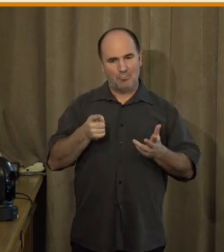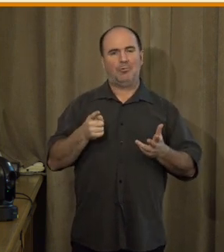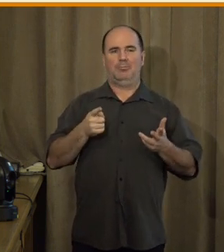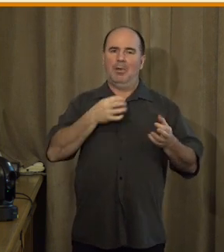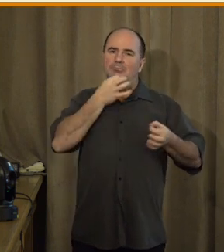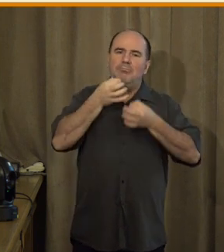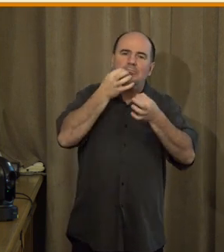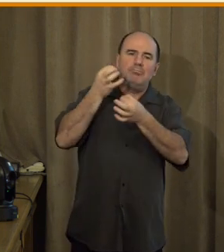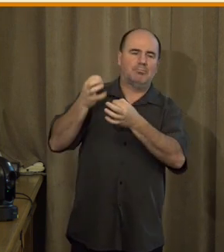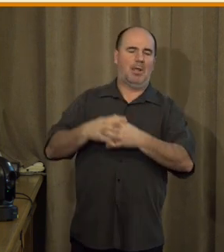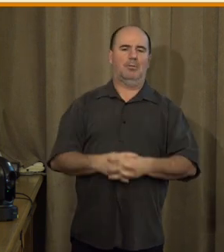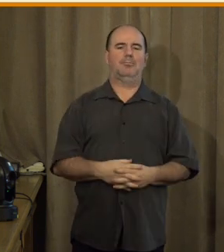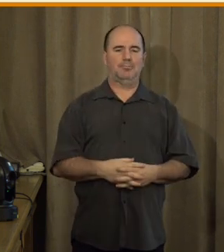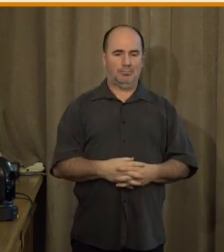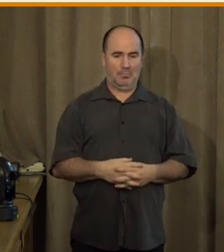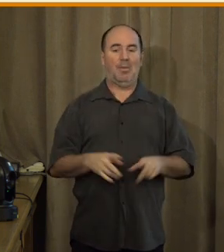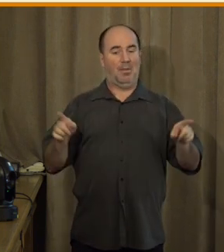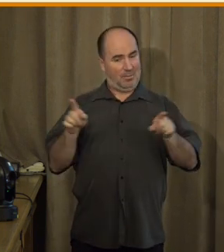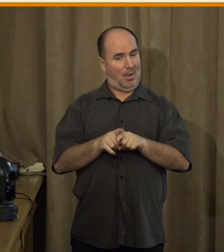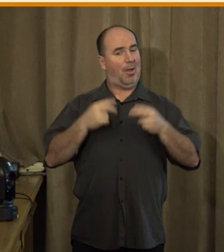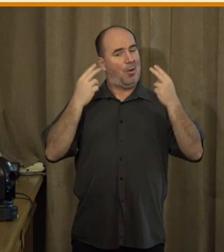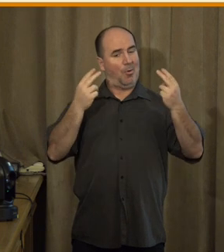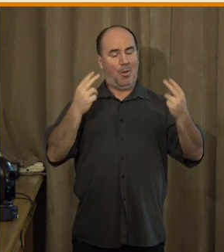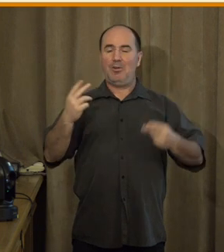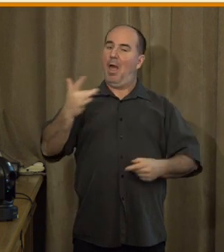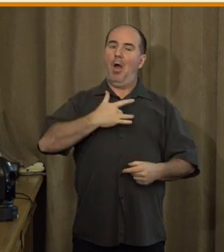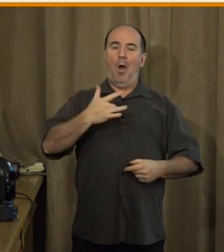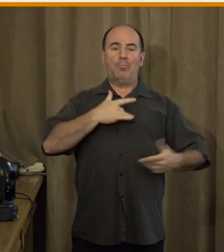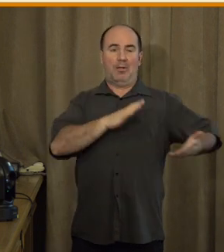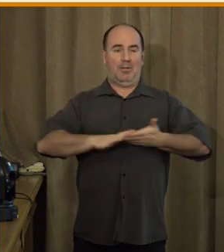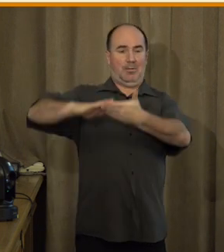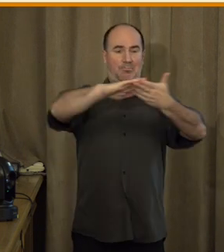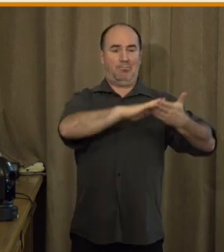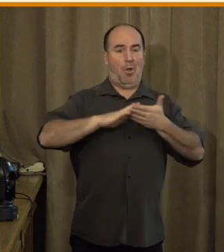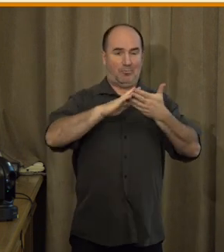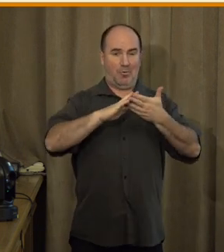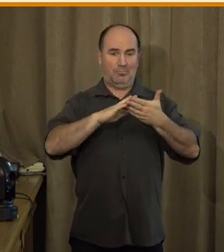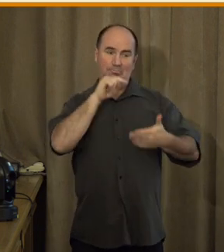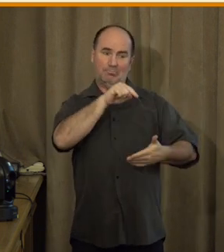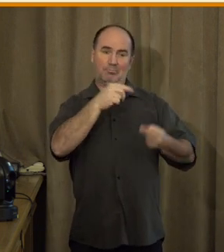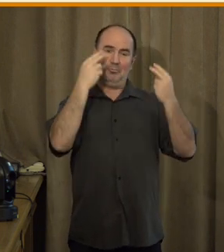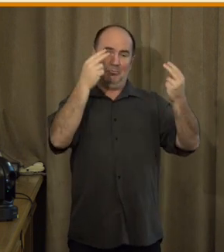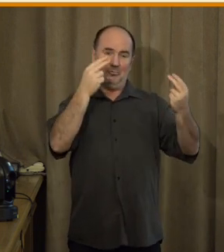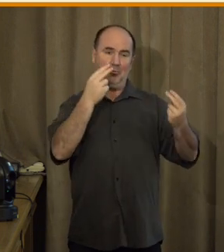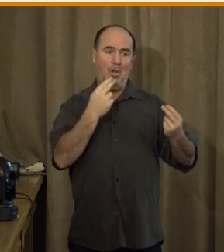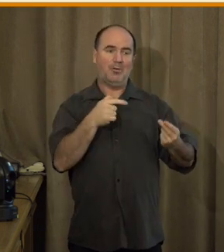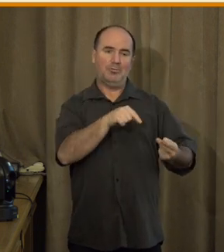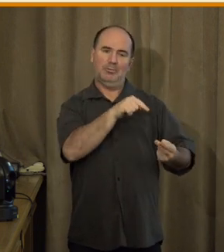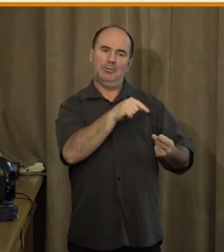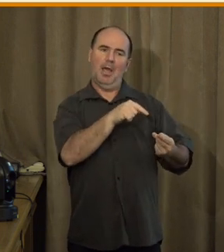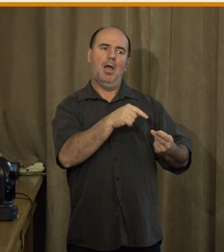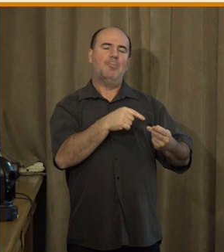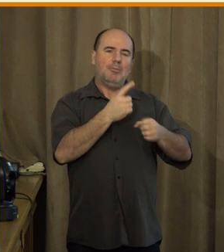důležité, je také i definovat roli občanské společnosti a dalších aktérů, mimo jiné i biznesu, právě v klíčových aspektech digitalizace.